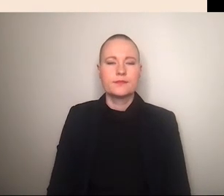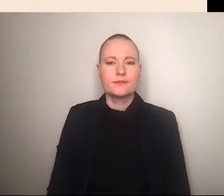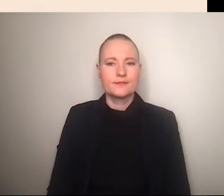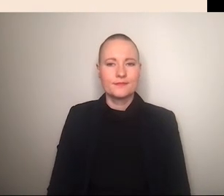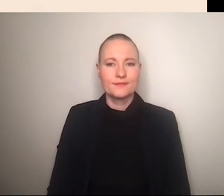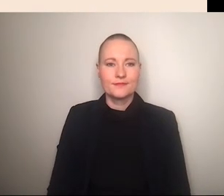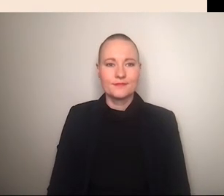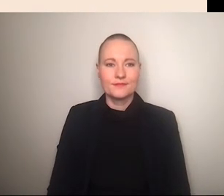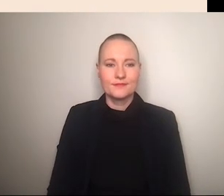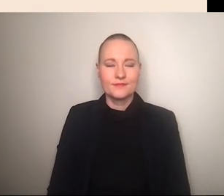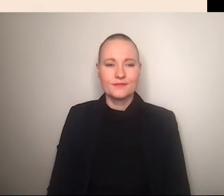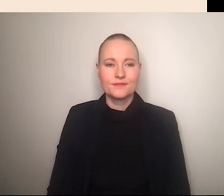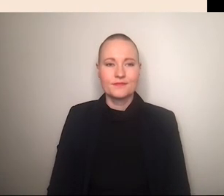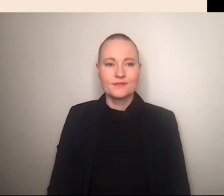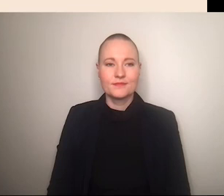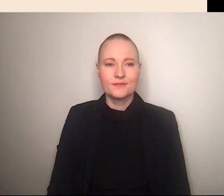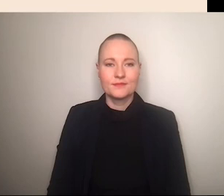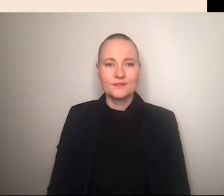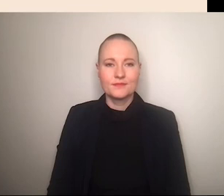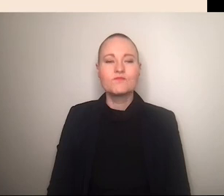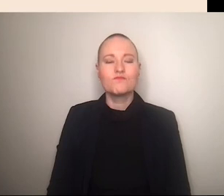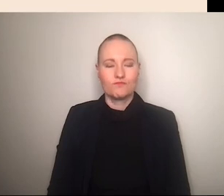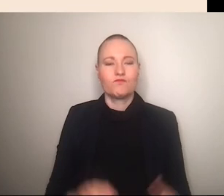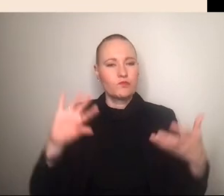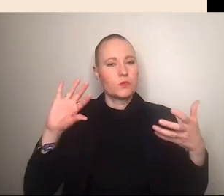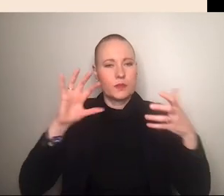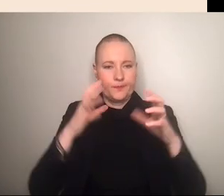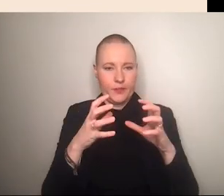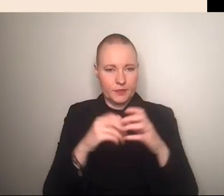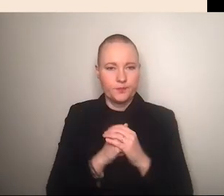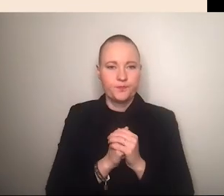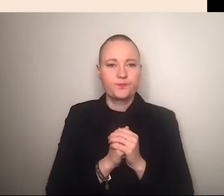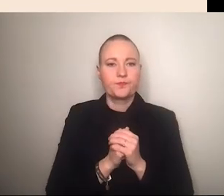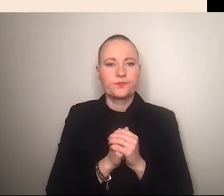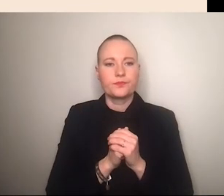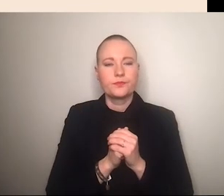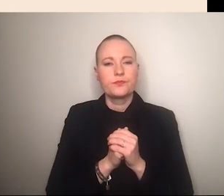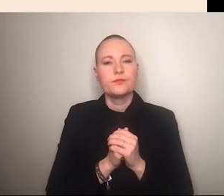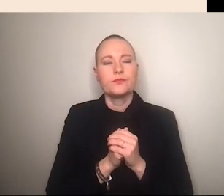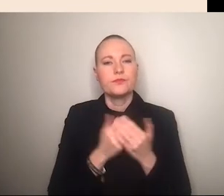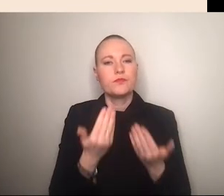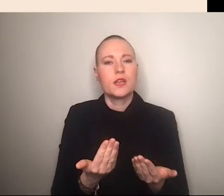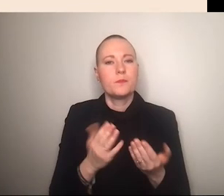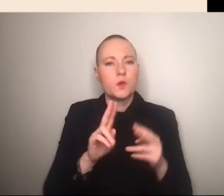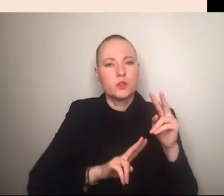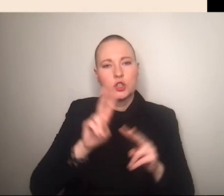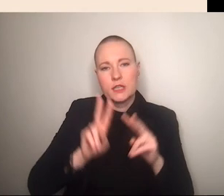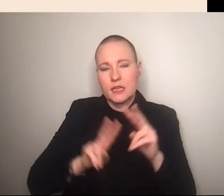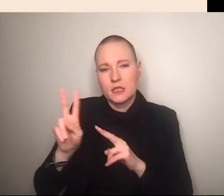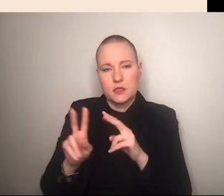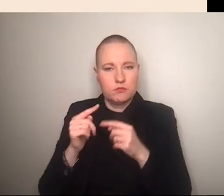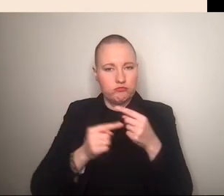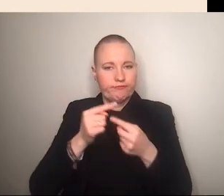noch mal kurz zusammen passen also es gibt verschiedene praktiken diese